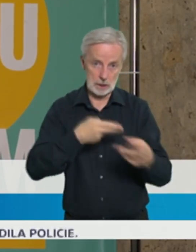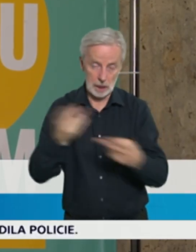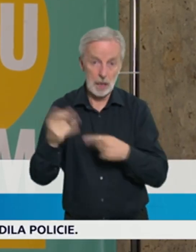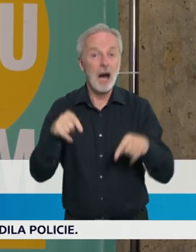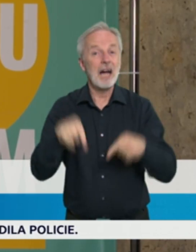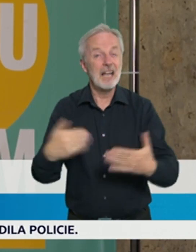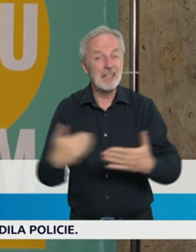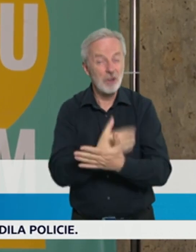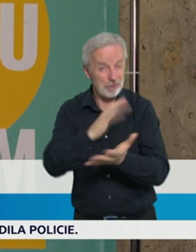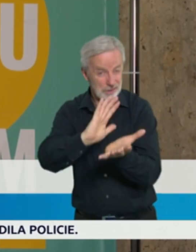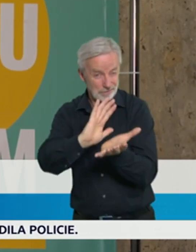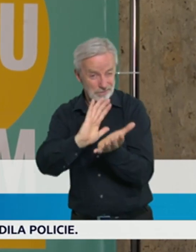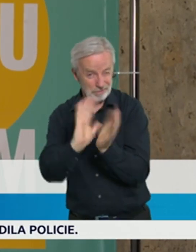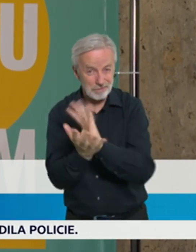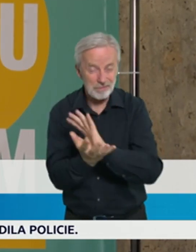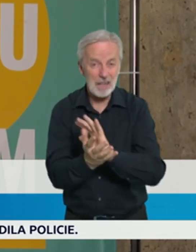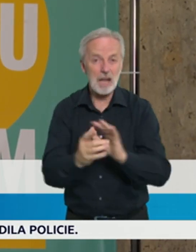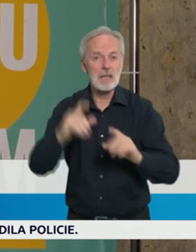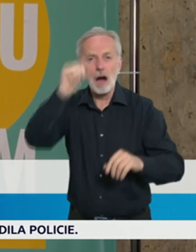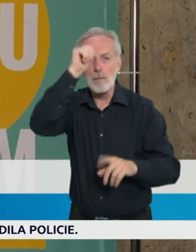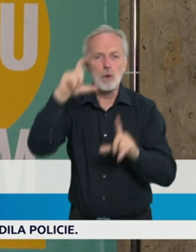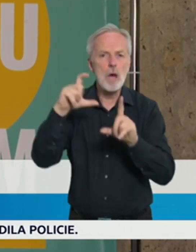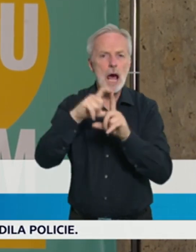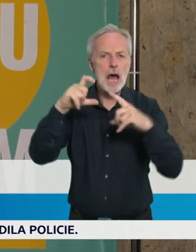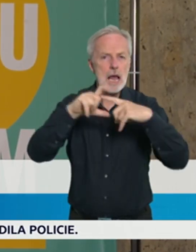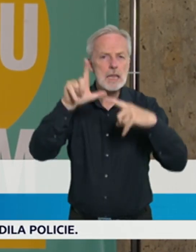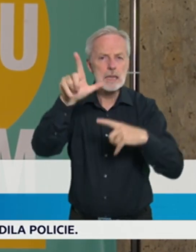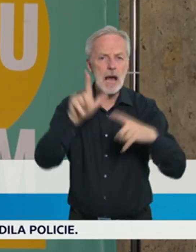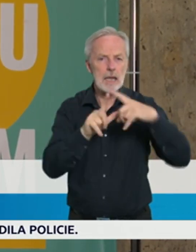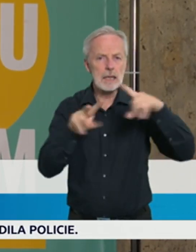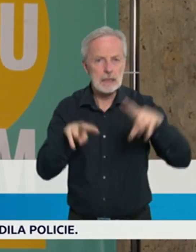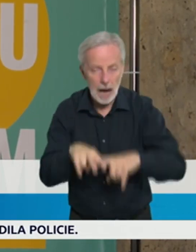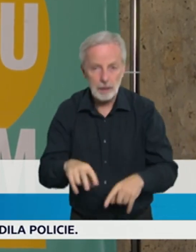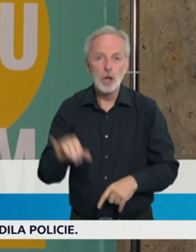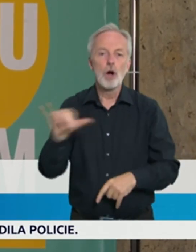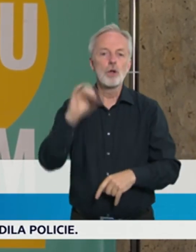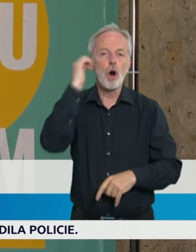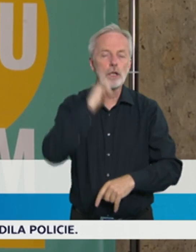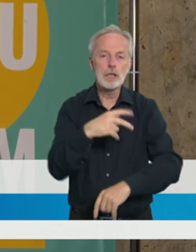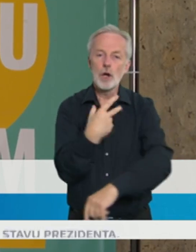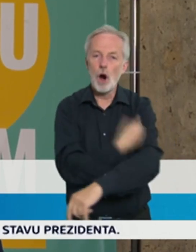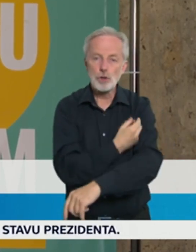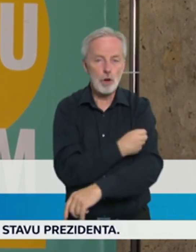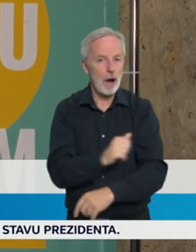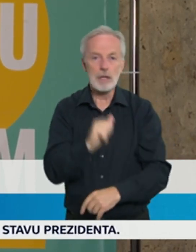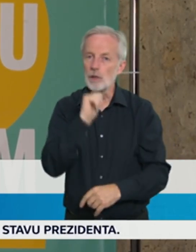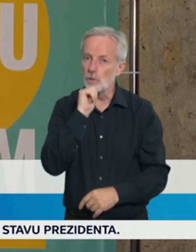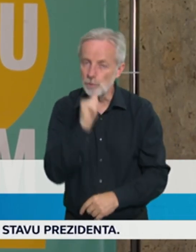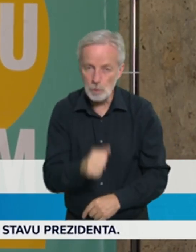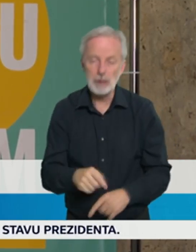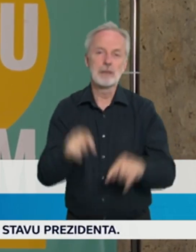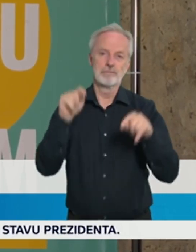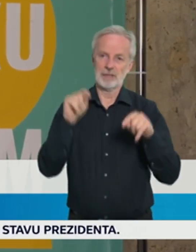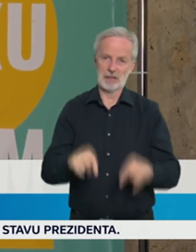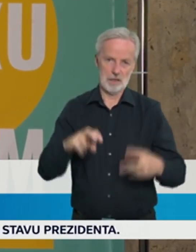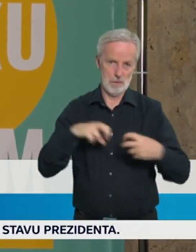samozřejmě dominantní variantou, a těto neočkování lidé, kteří nejsou jakoliv krávní, tak příle v nemocnicích skátka se nakazí a